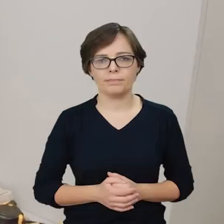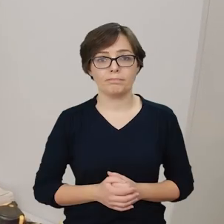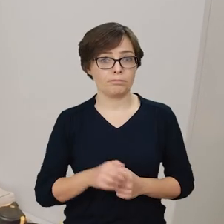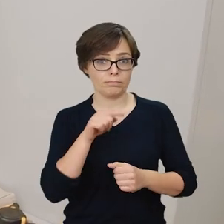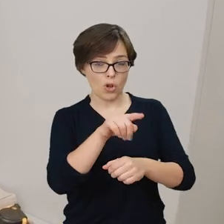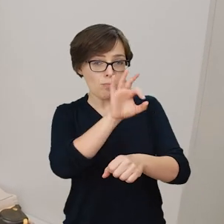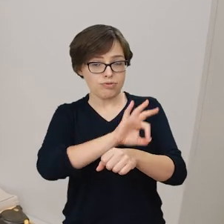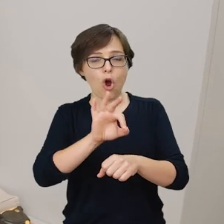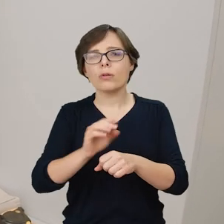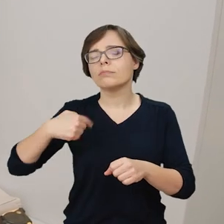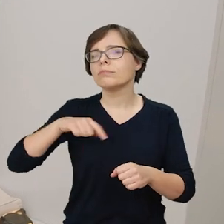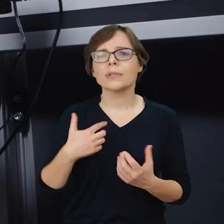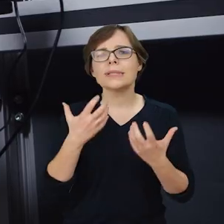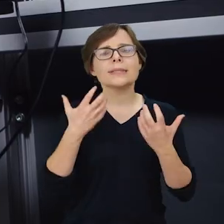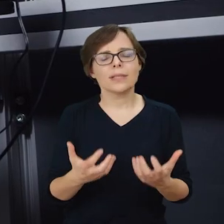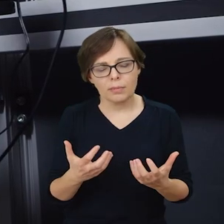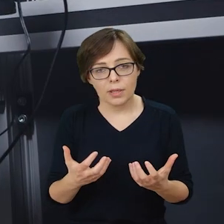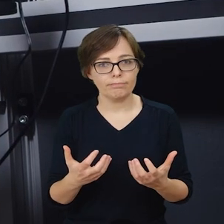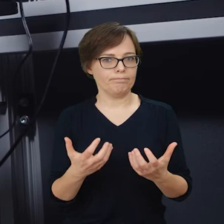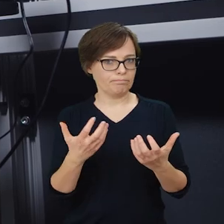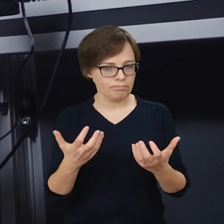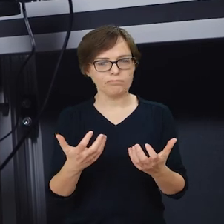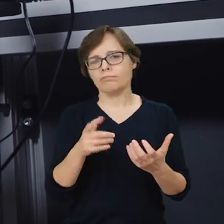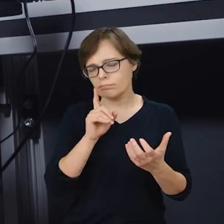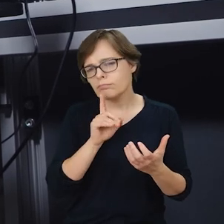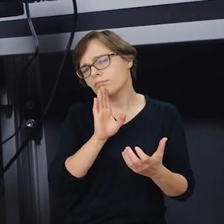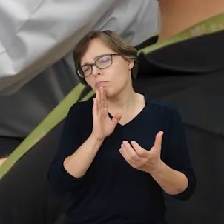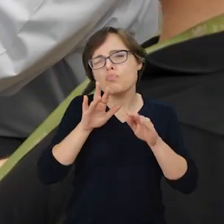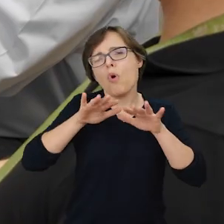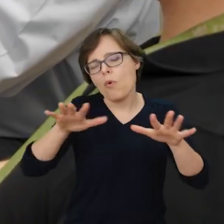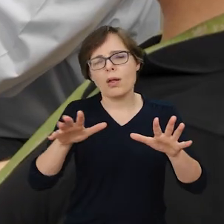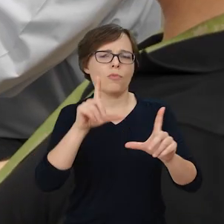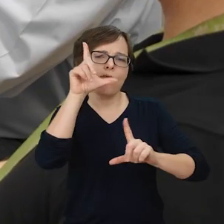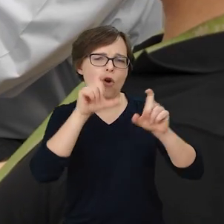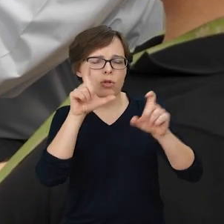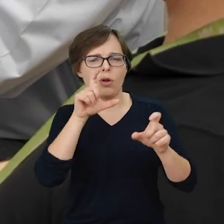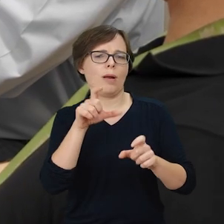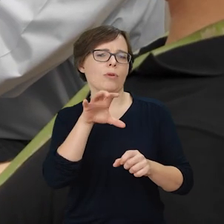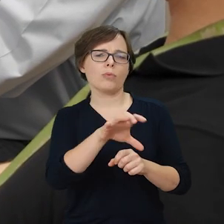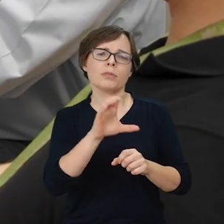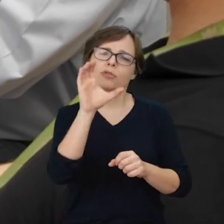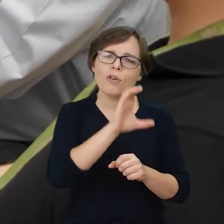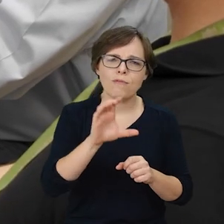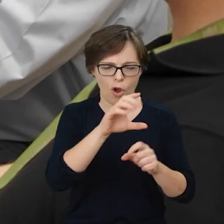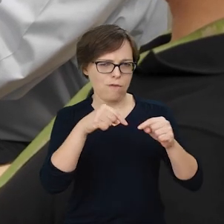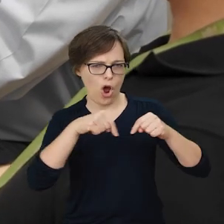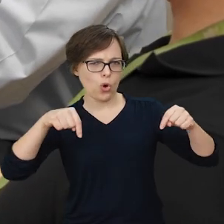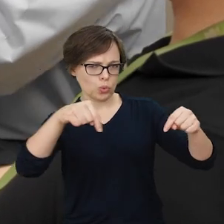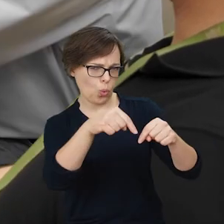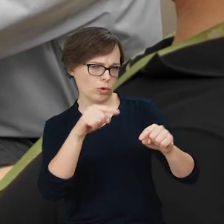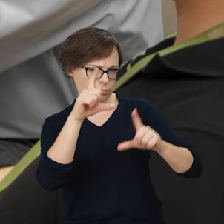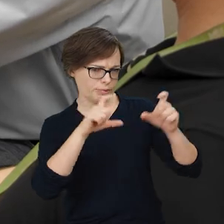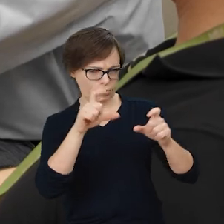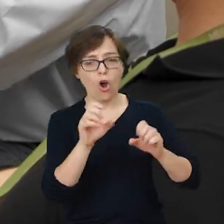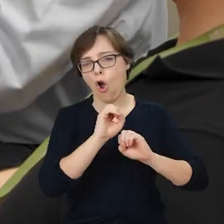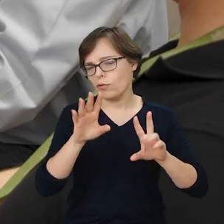W projekcie chodziło nam o to, żeby poza klasyczną fotografią cyfrową, studyjną, którą